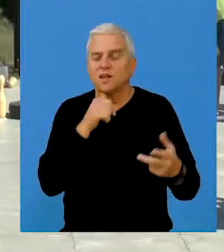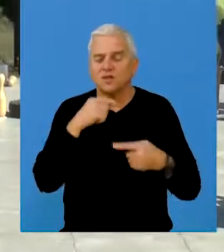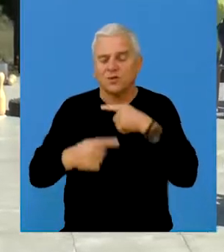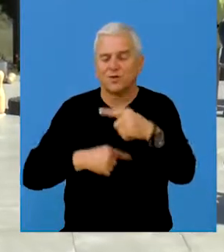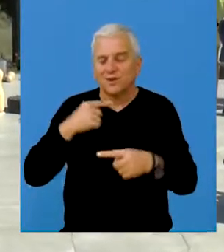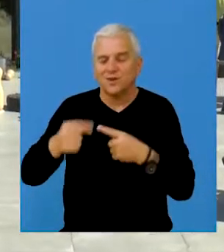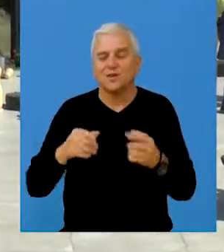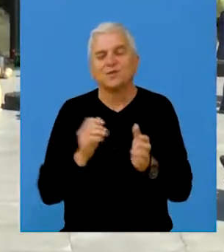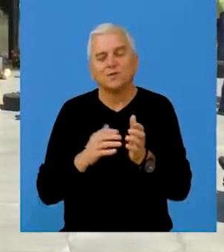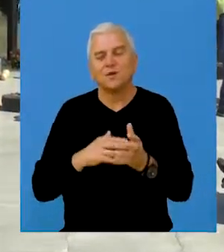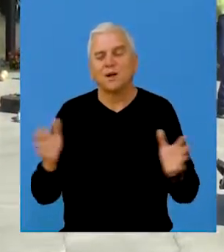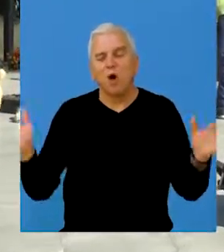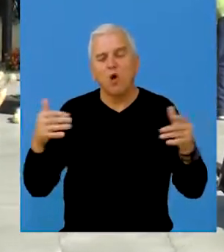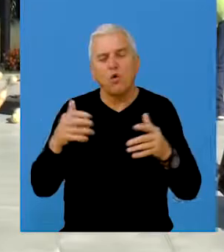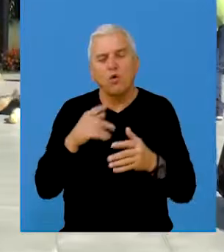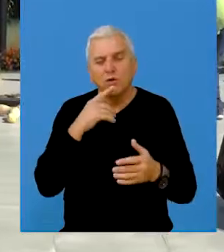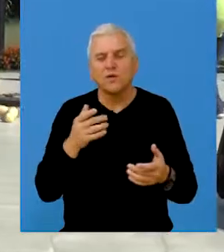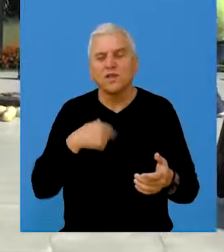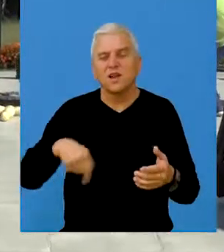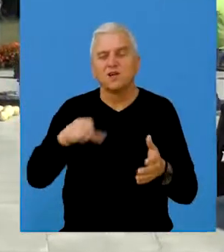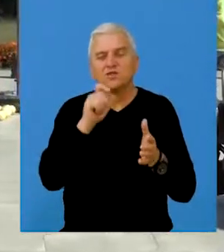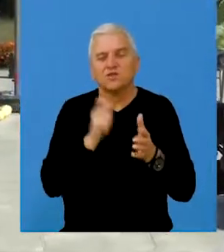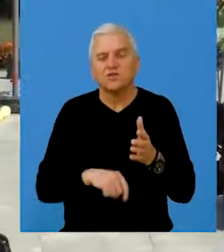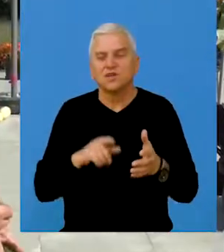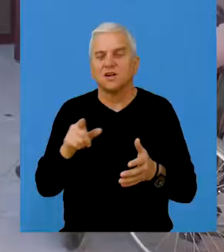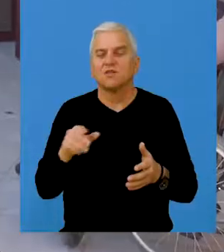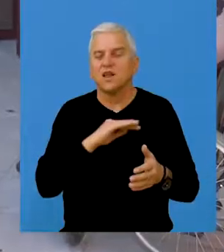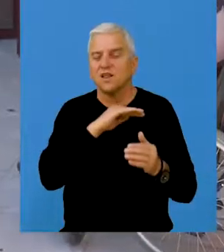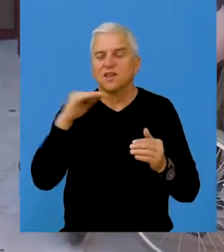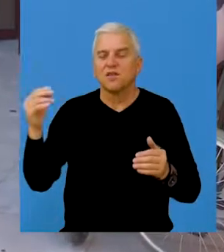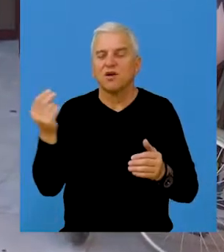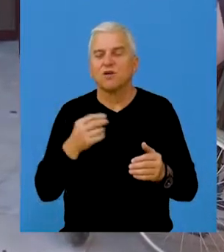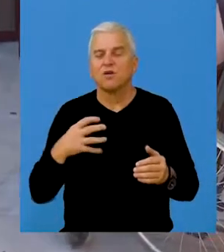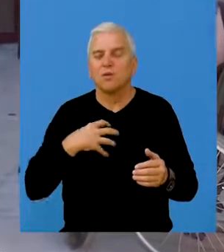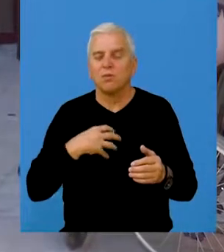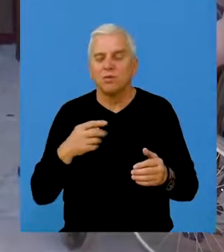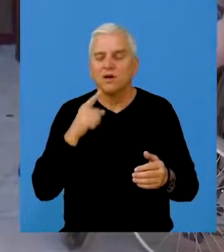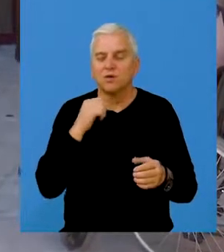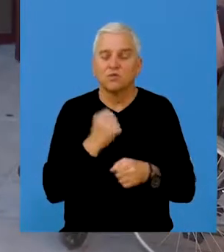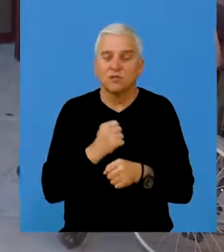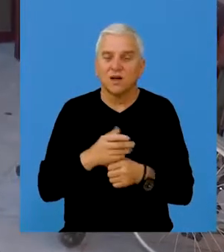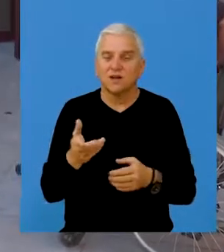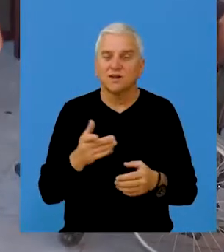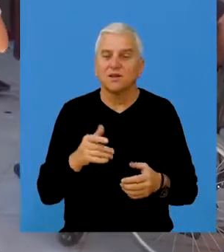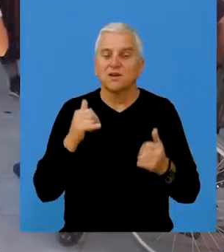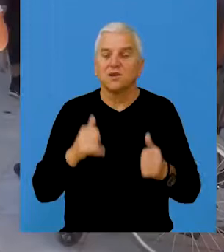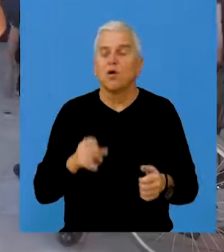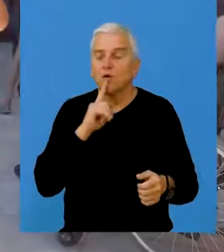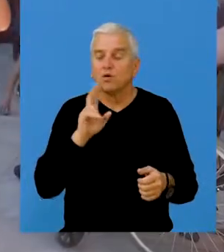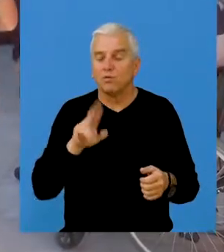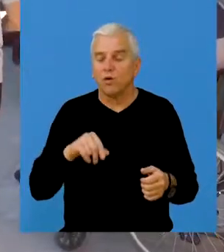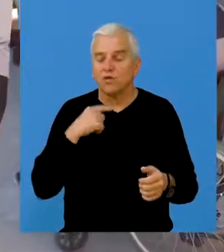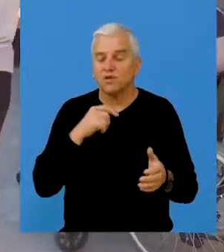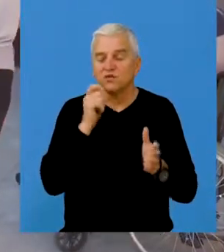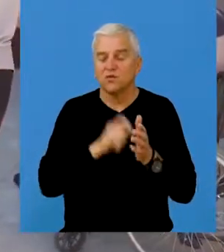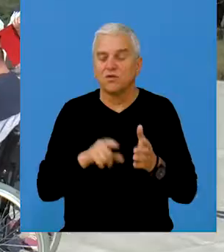održimo tu tradiciju okupljanja naših članova, odnosno na nivou republike koji smo to uvek radili i